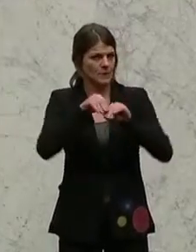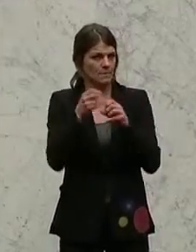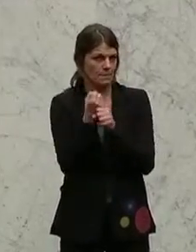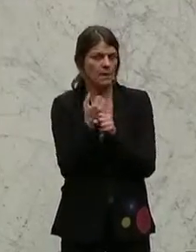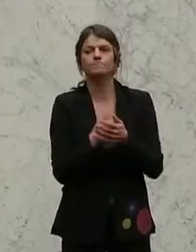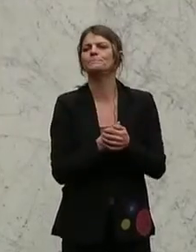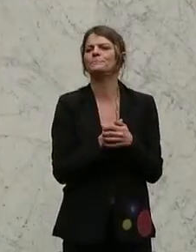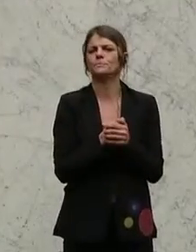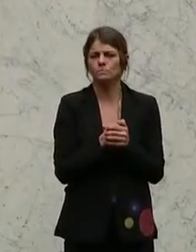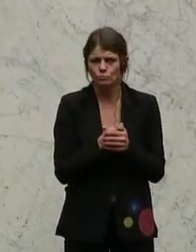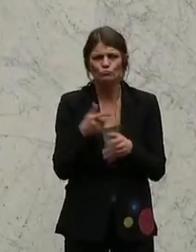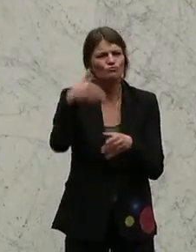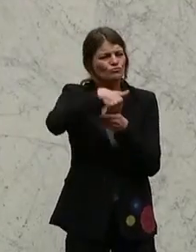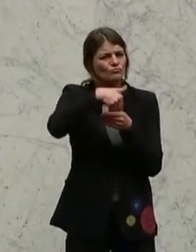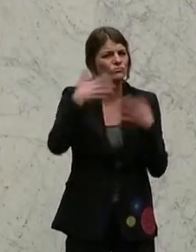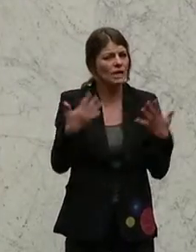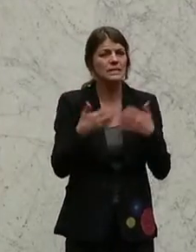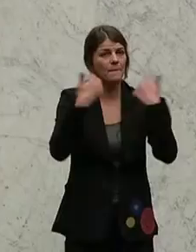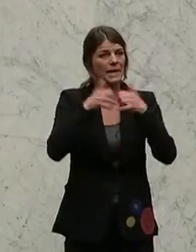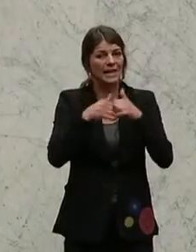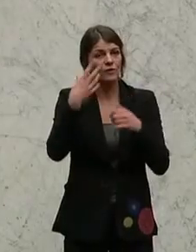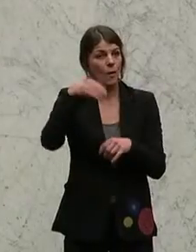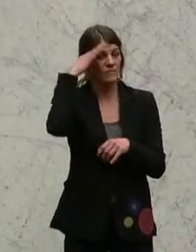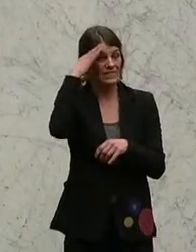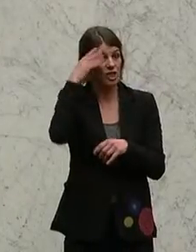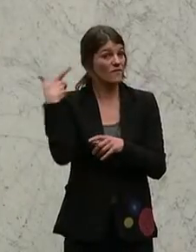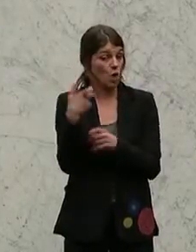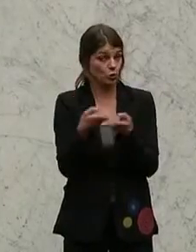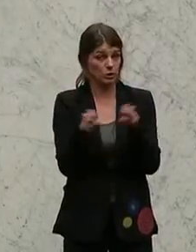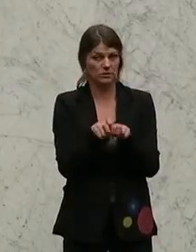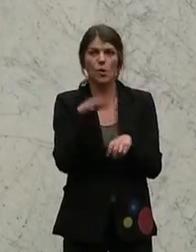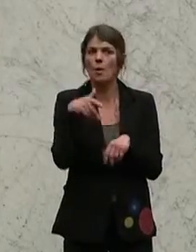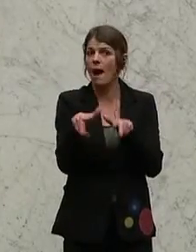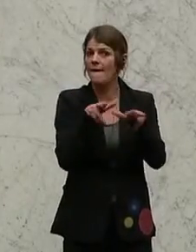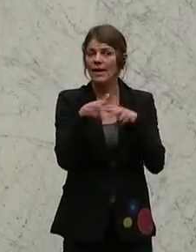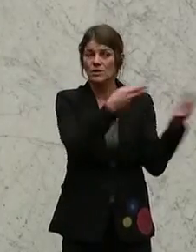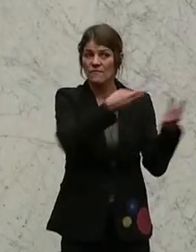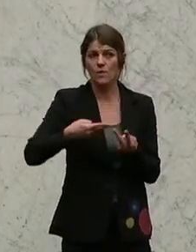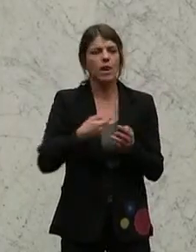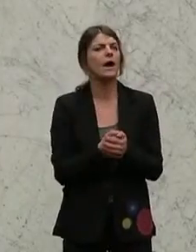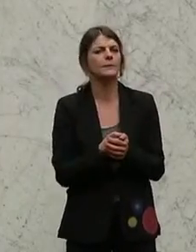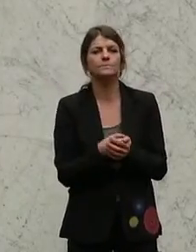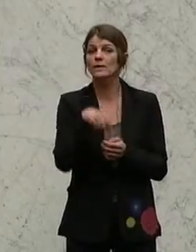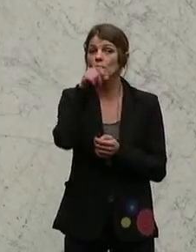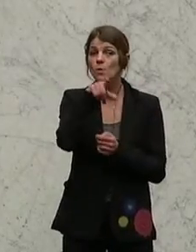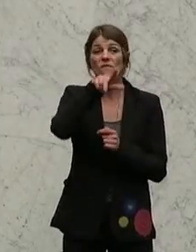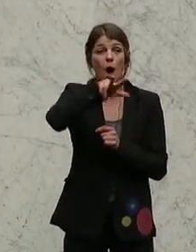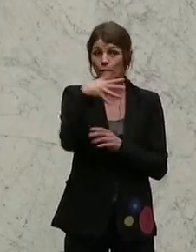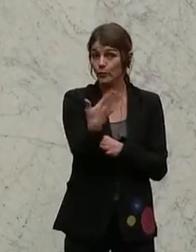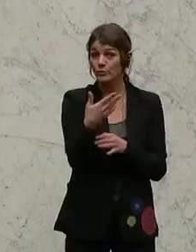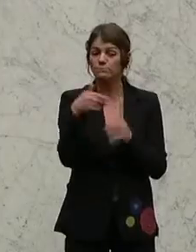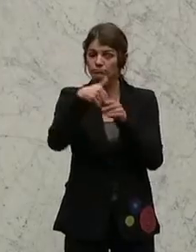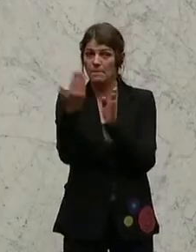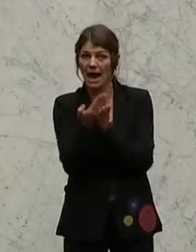Tagesordnungspunkte 9 und 10 werden gemeinsam behandelt und betreffen eine Reihe an Änderungen in der